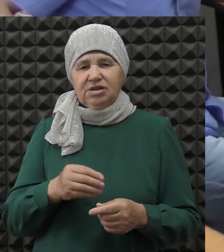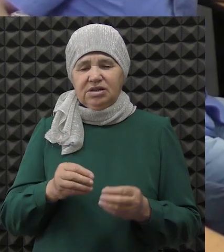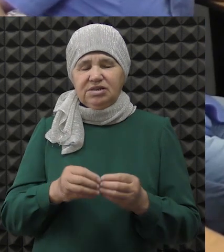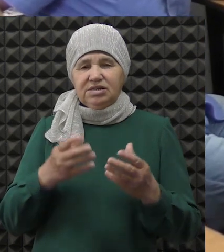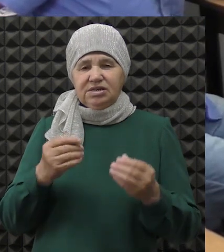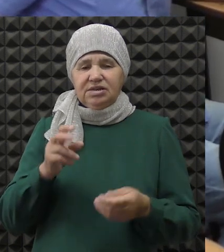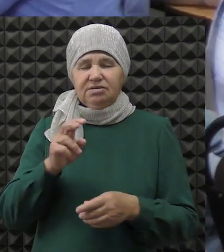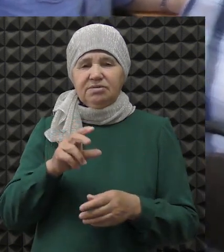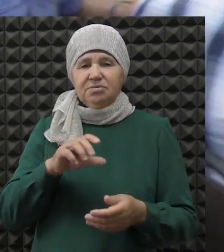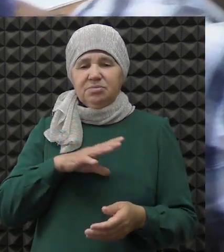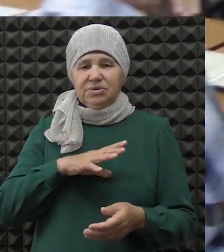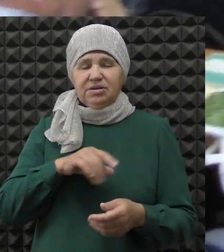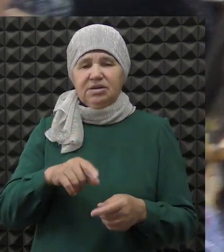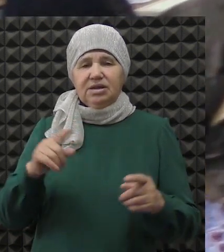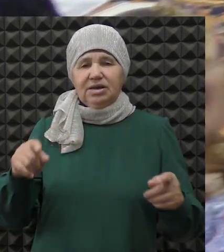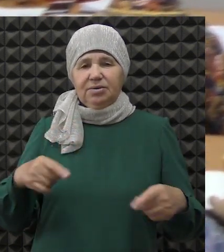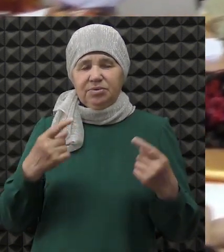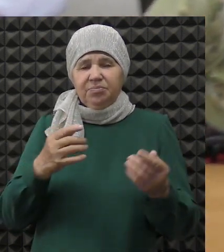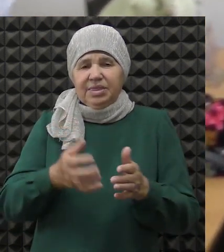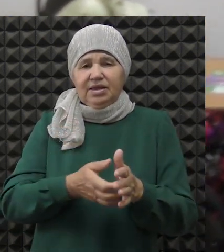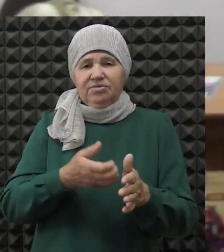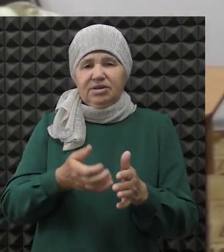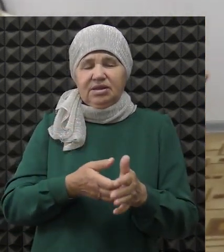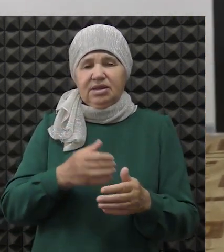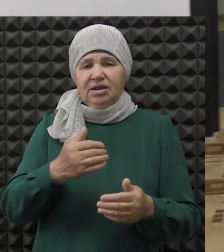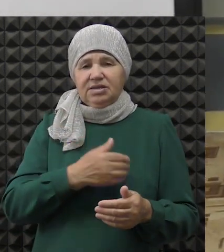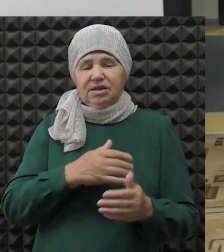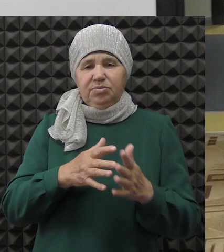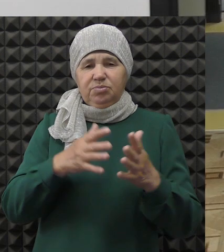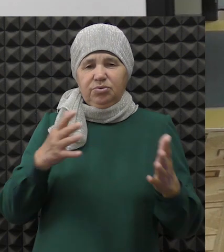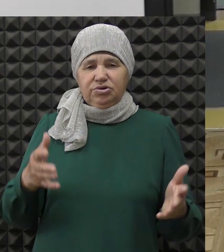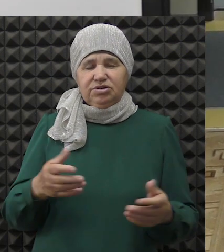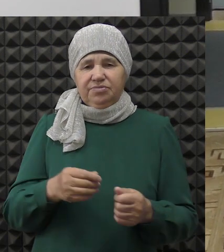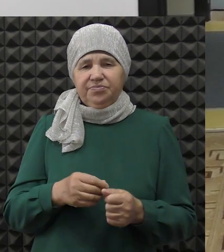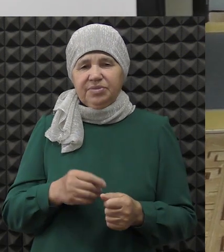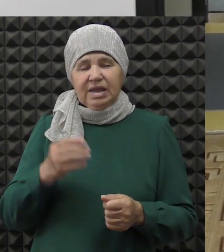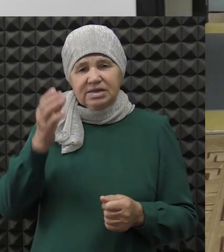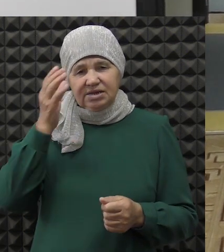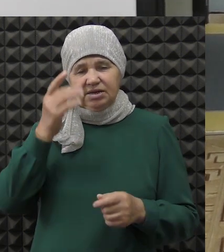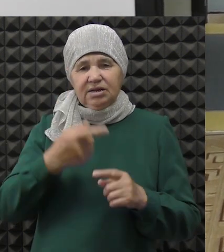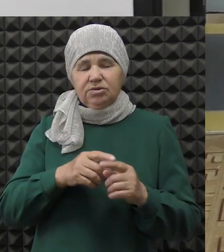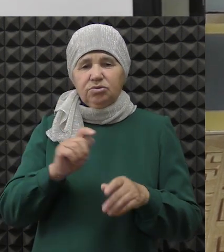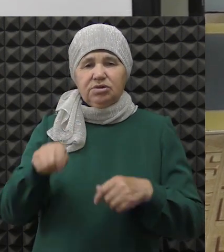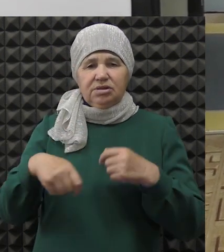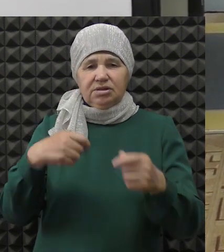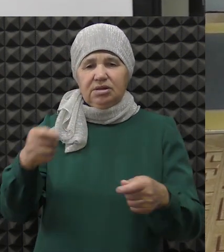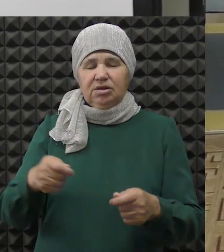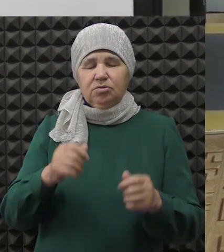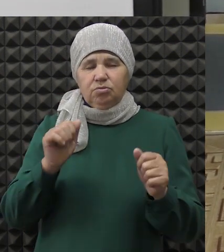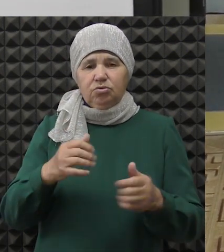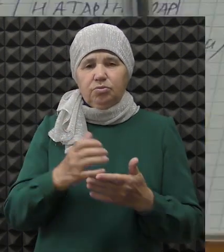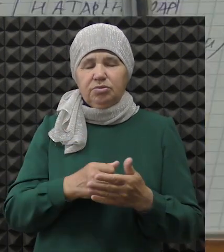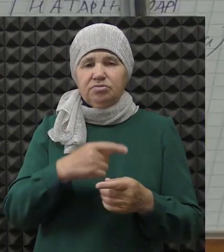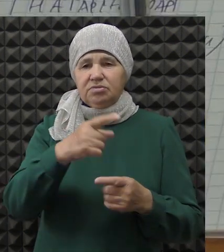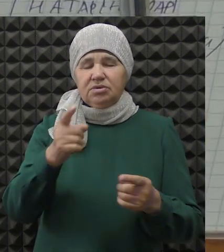Десять дней пребывания в центре Ердам, по мнению реабилитантов, недостаточно. Они хотели бы больше. Ведь знания, которые здесь дают, трудно